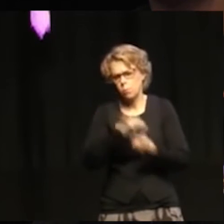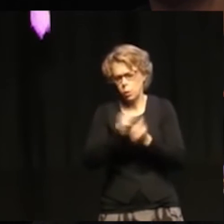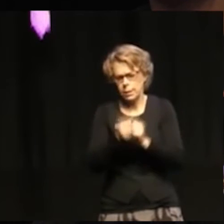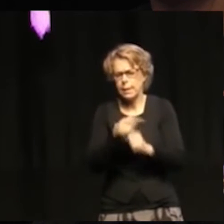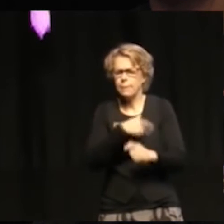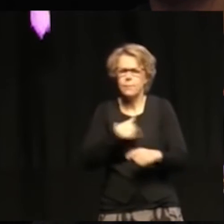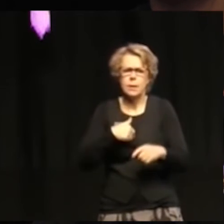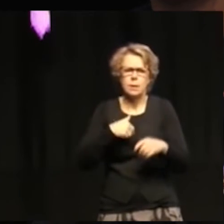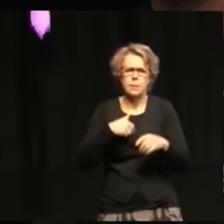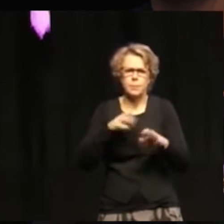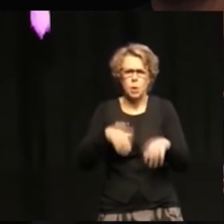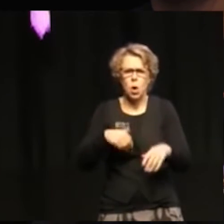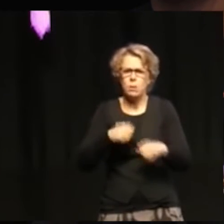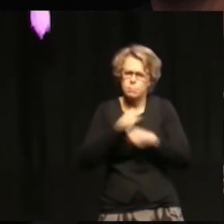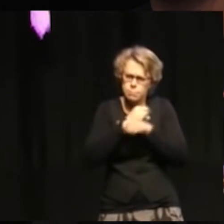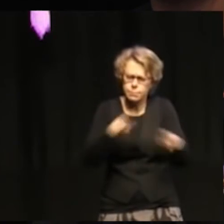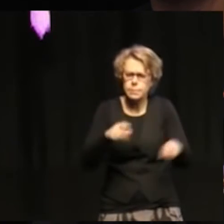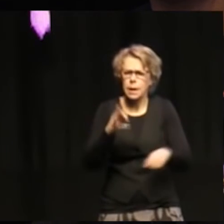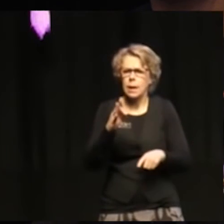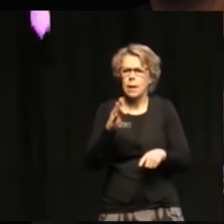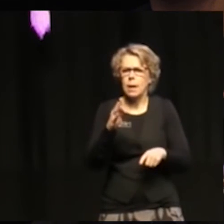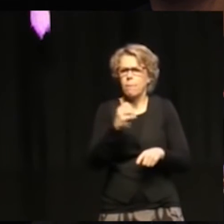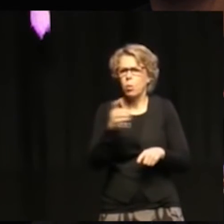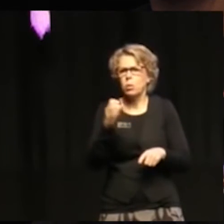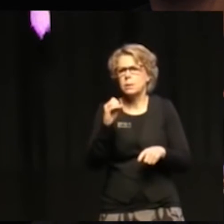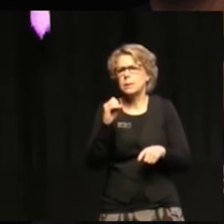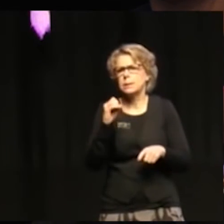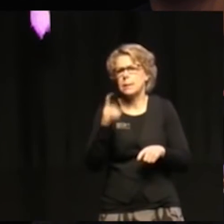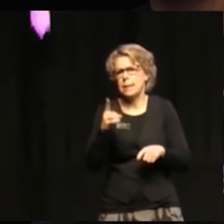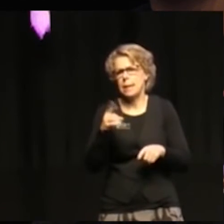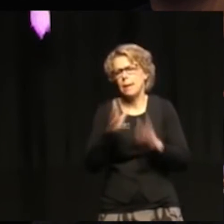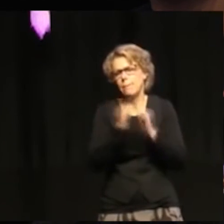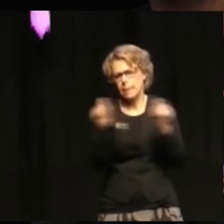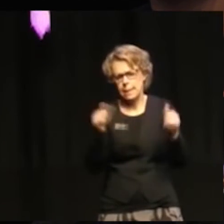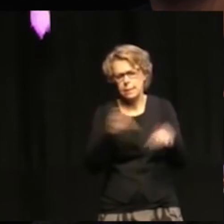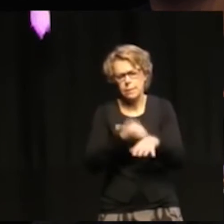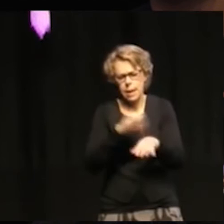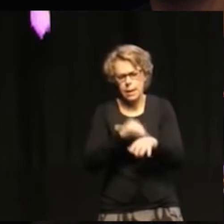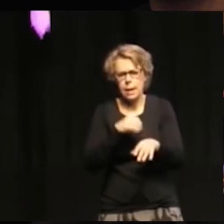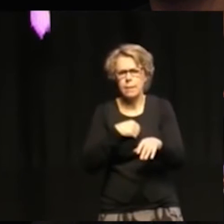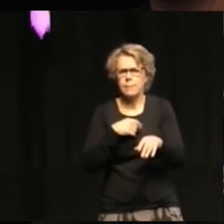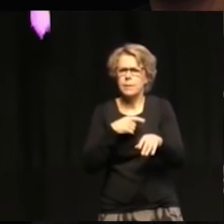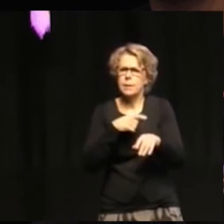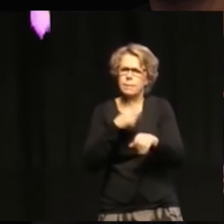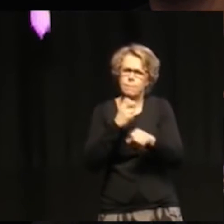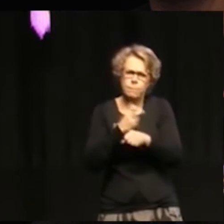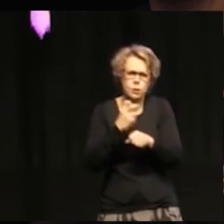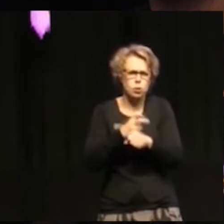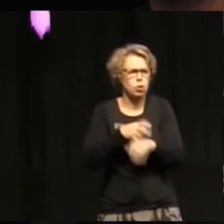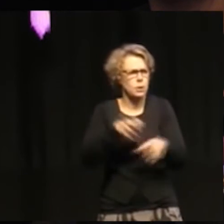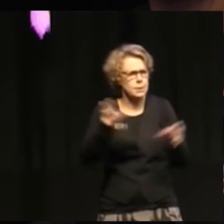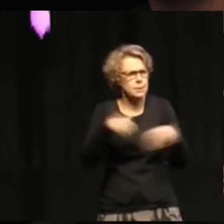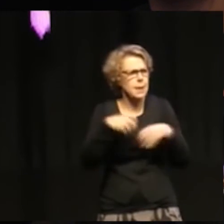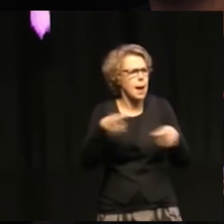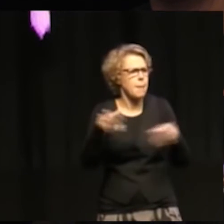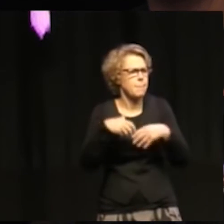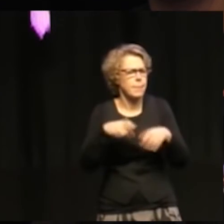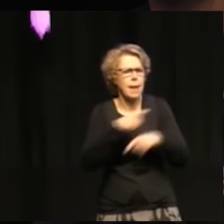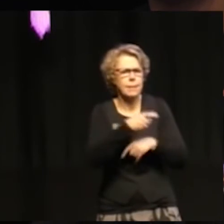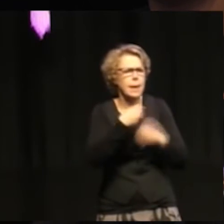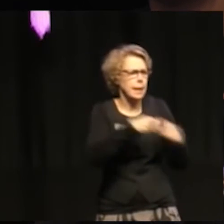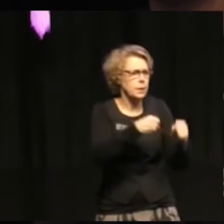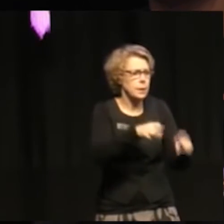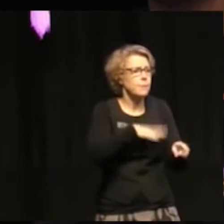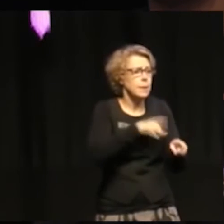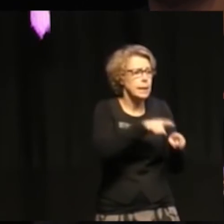fossilfria Sverige. Där man också försöker samla den energi som